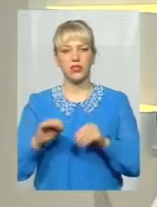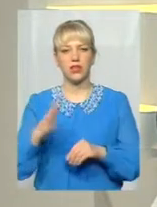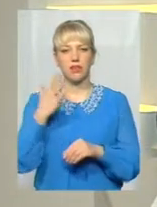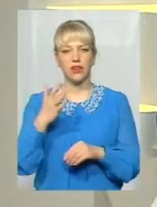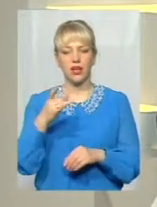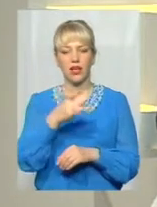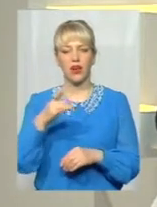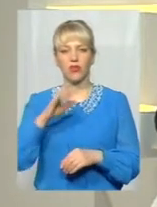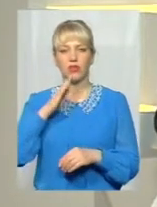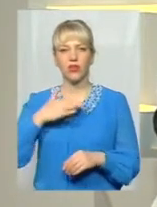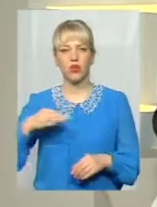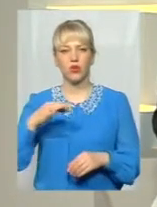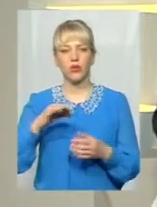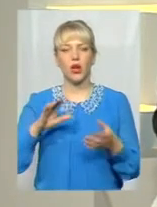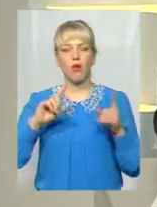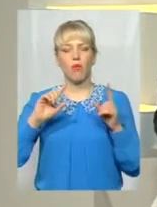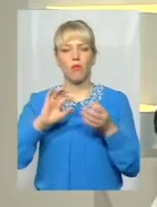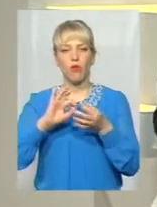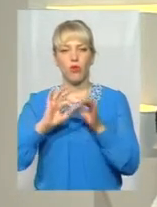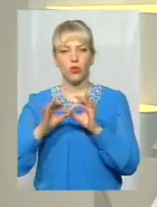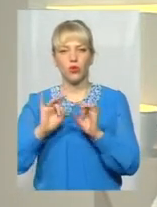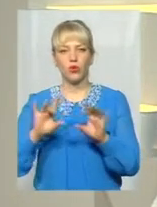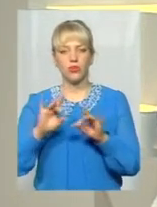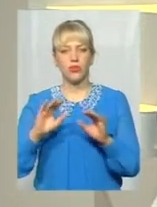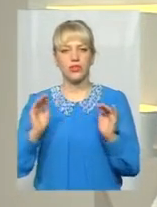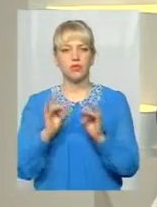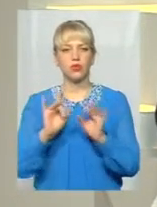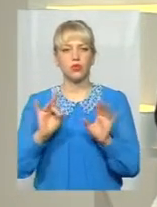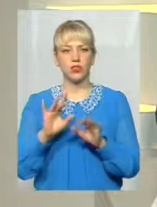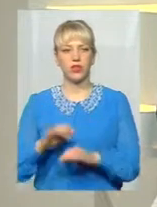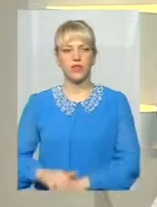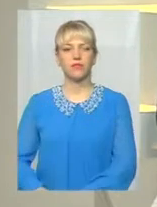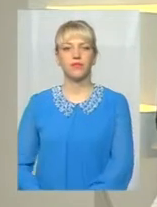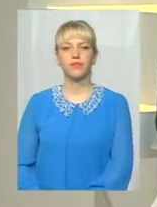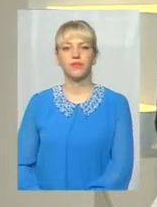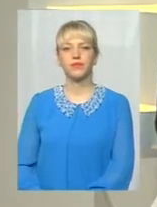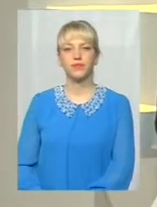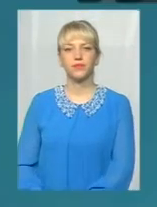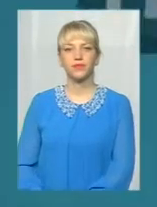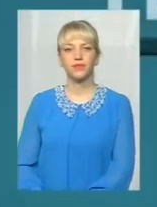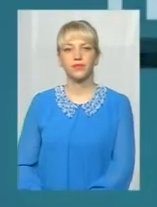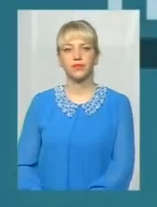області. Подробиці у сюжеті колег з бюро новин і повернемося у студію.